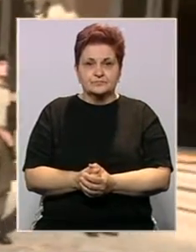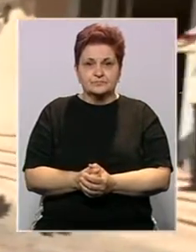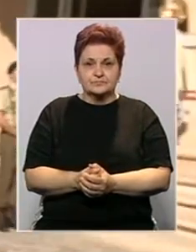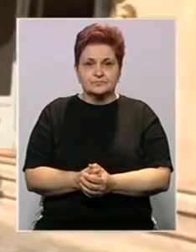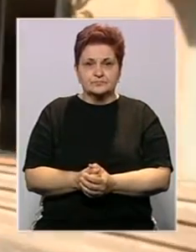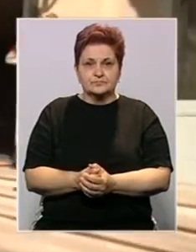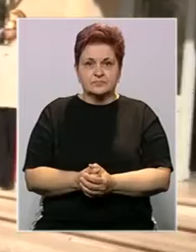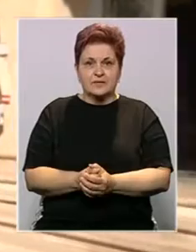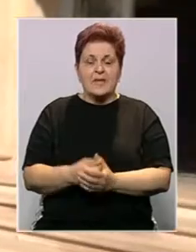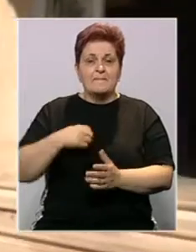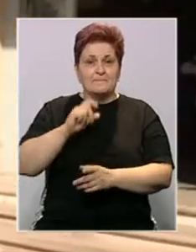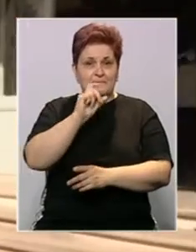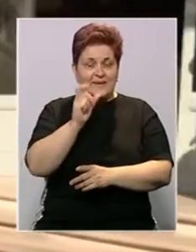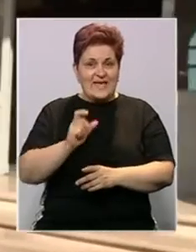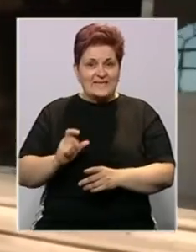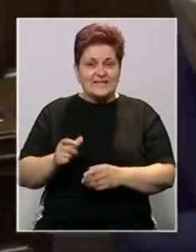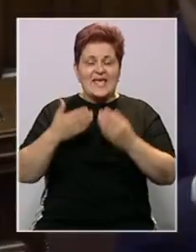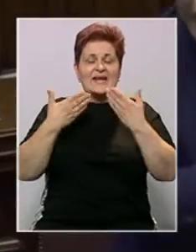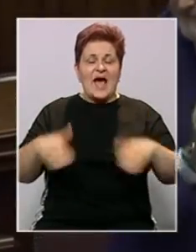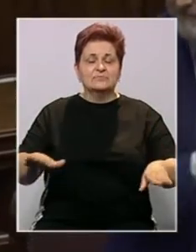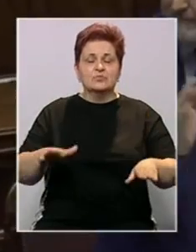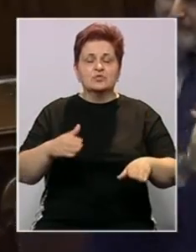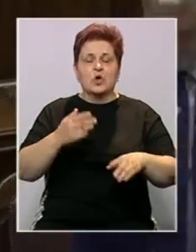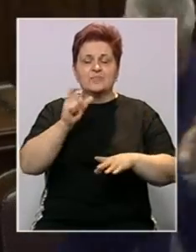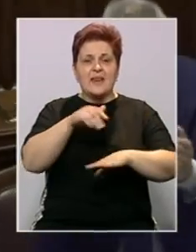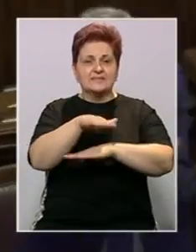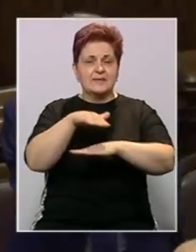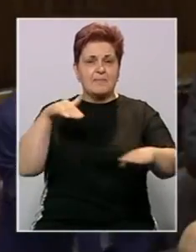Predsjednik Italije raspustio italijanski parlament.